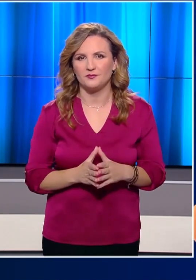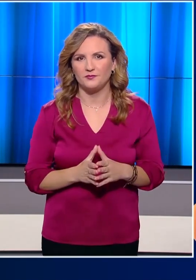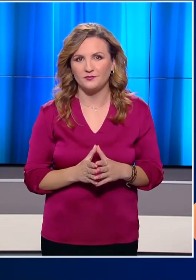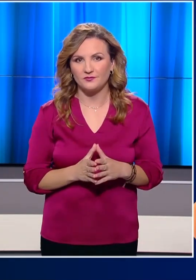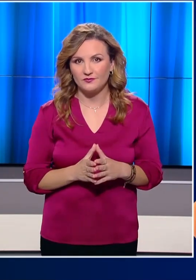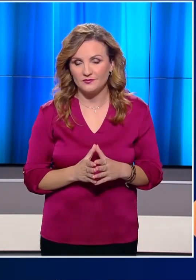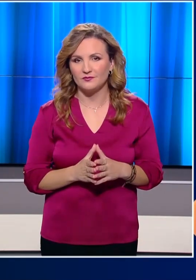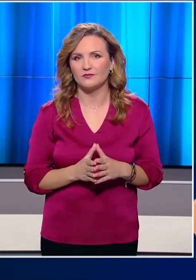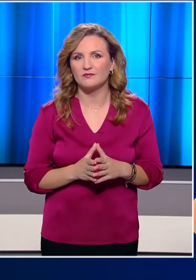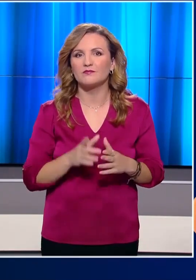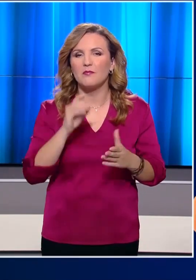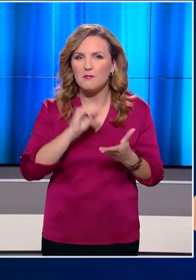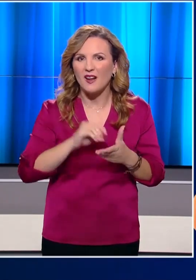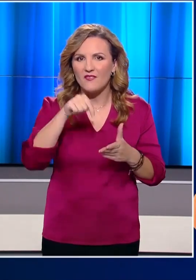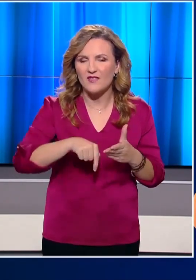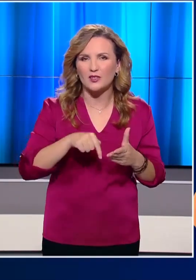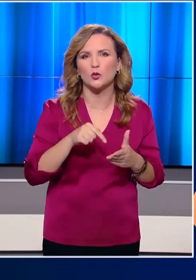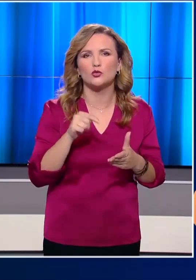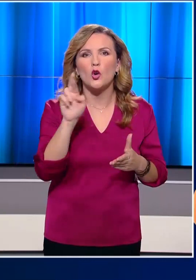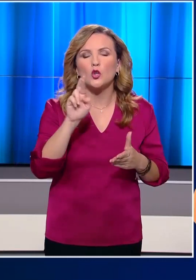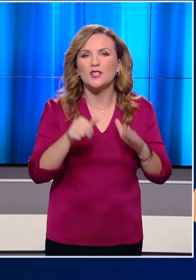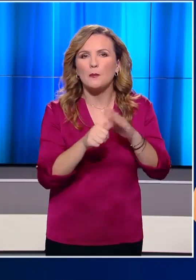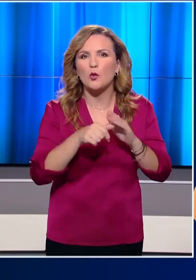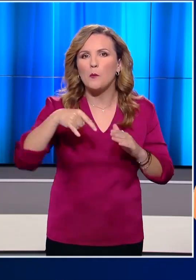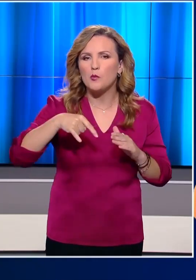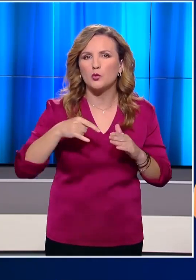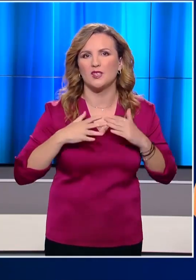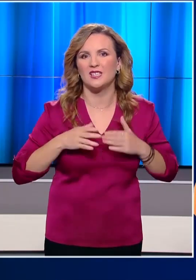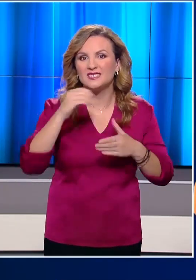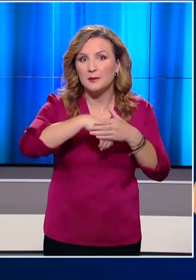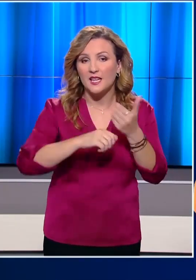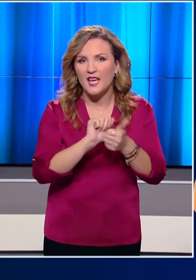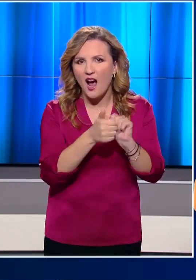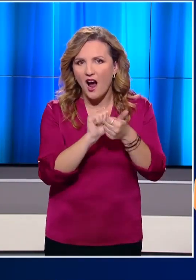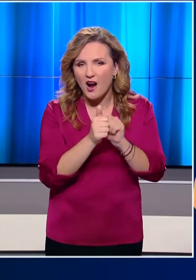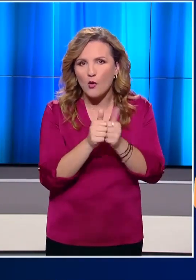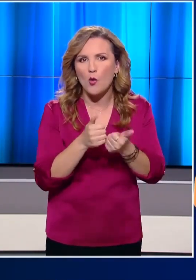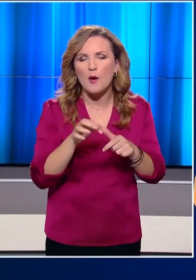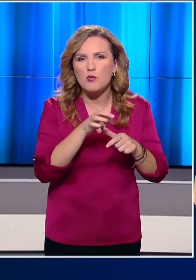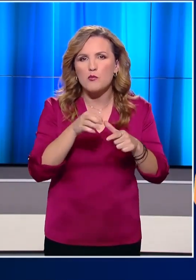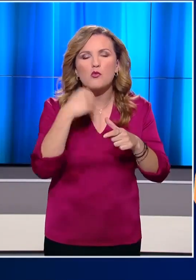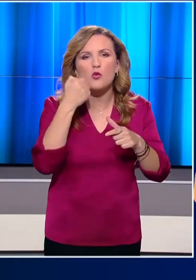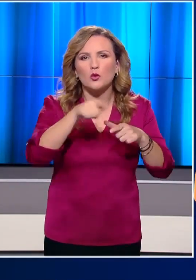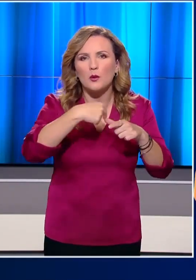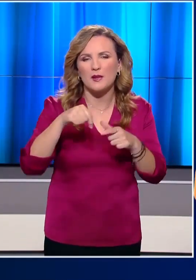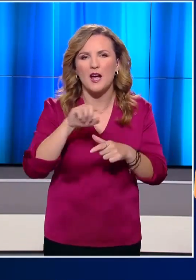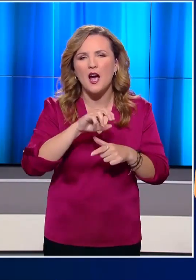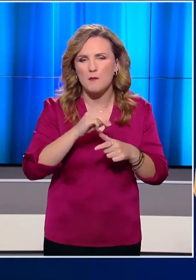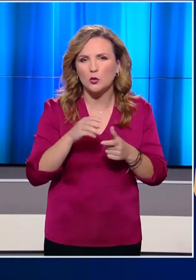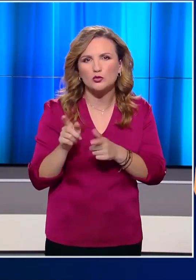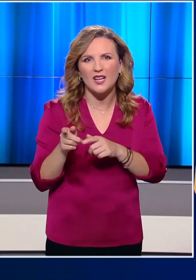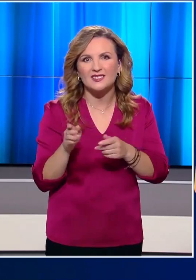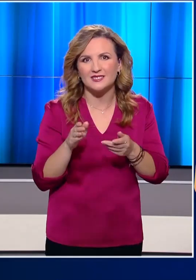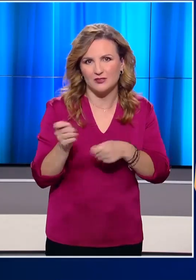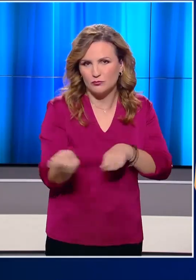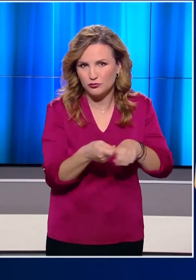Για ακόμα μια χρονιά ο Βλαντιμίρ Πούτιν φόρεσε τη φανέλα του χόκκεϊ και συμμετείχε σε αγώνα στην κόκκινη πλατεία της Μόσχας. Την ίδια ώρα το